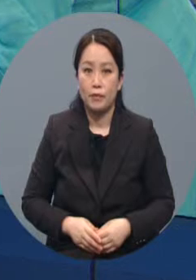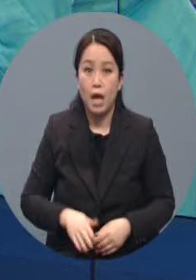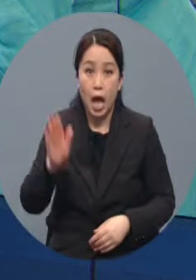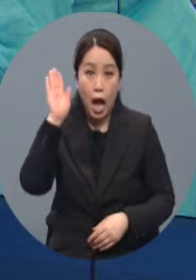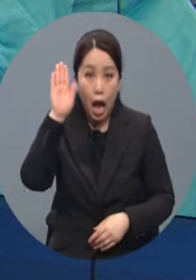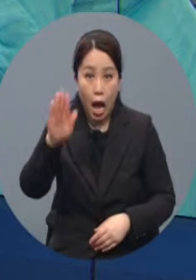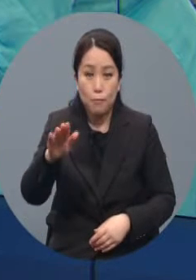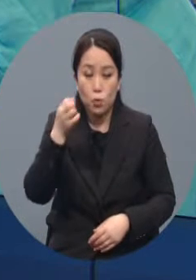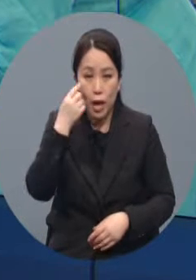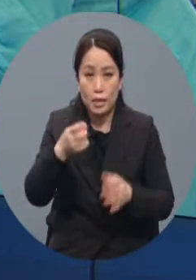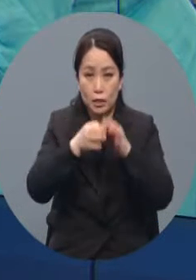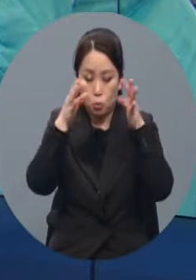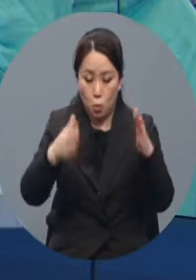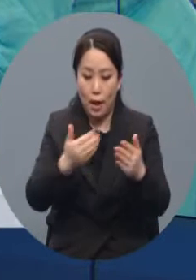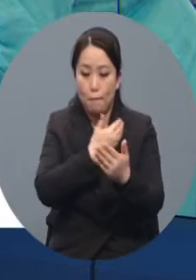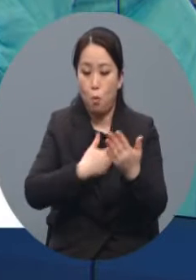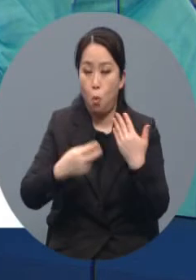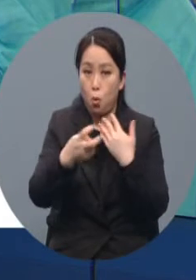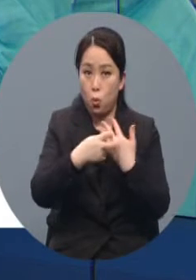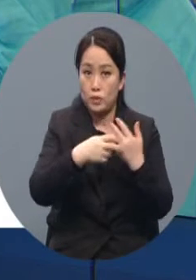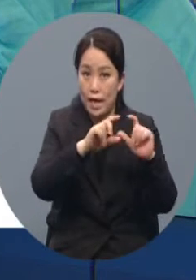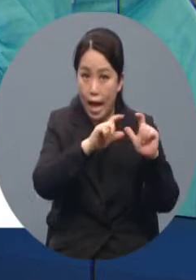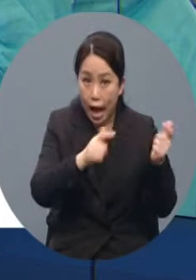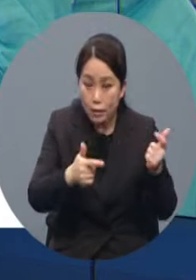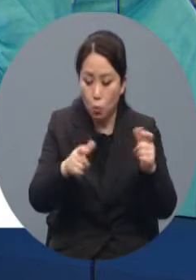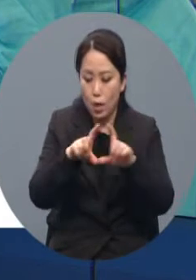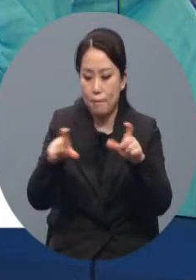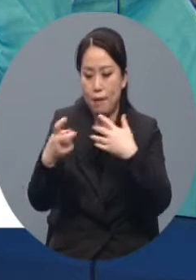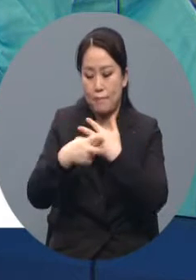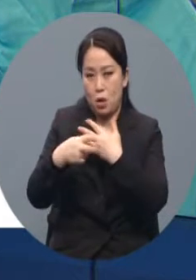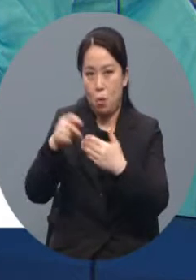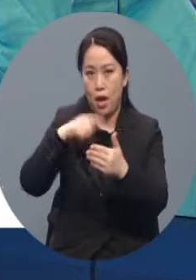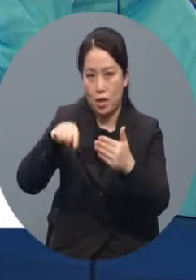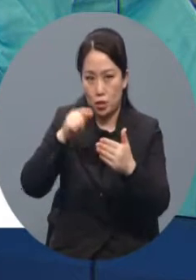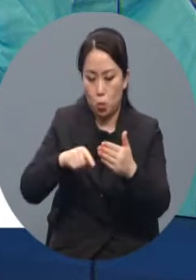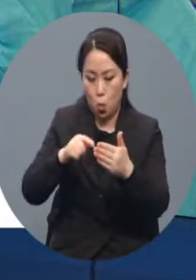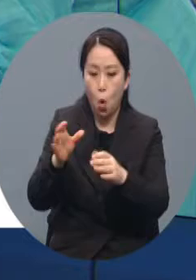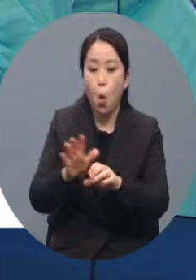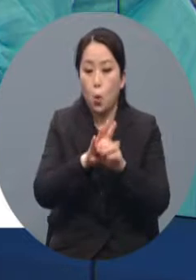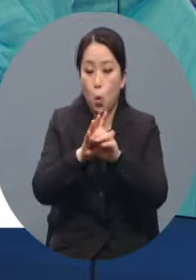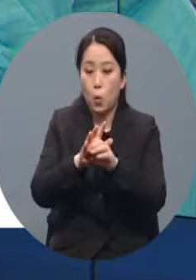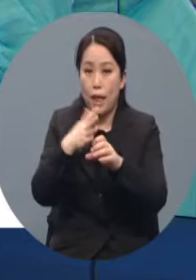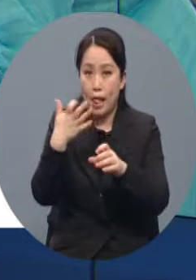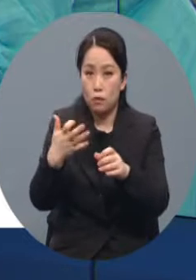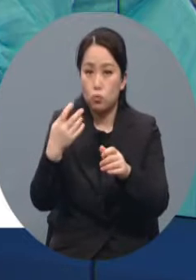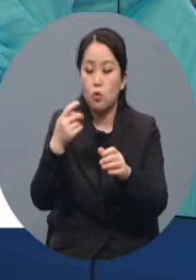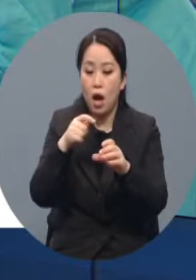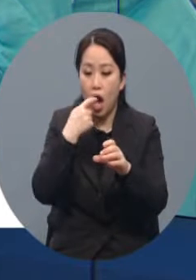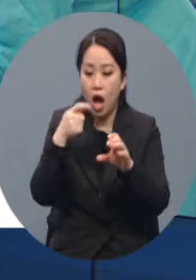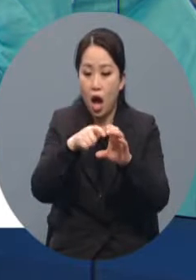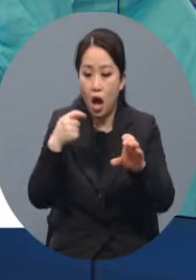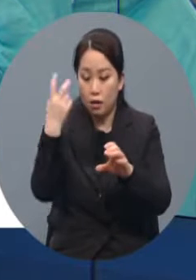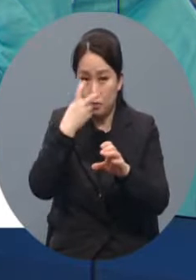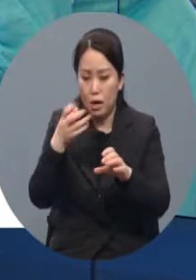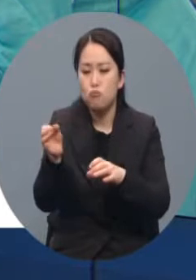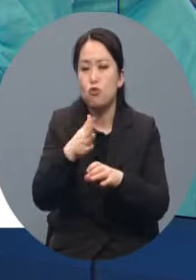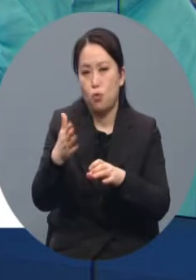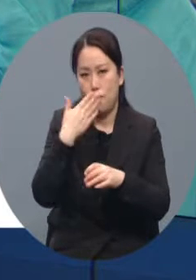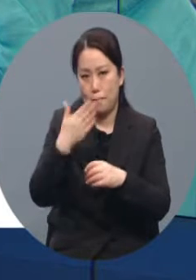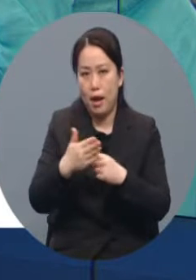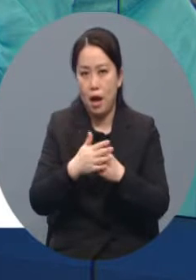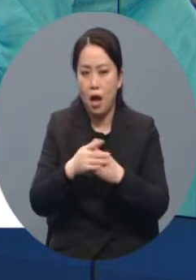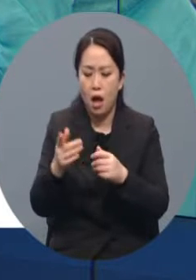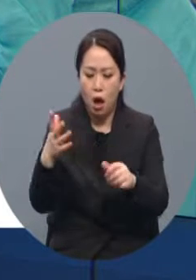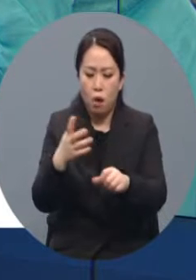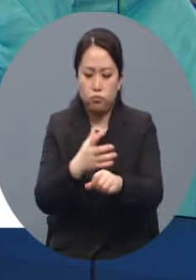앞으로 한 달 동안 보건소가 아닌 일반 병원에서도 무료로 코로나19 검사를 받을 수가 있습니다. 확산세가